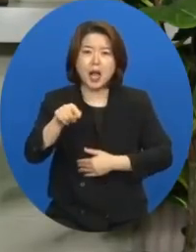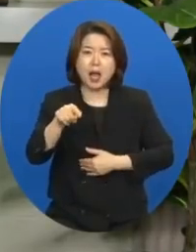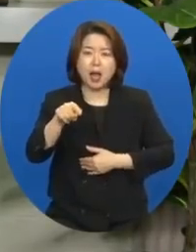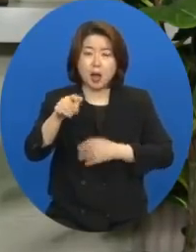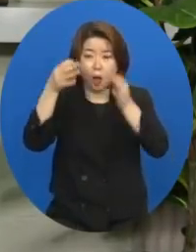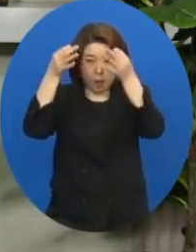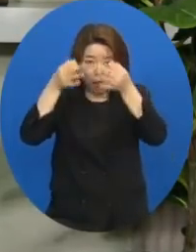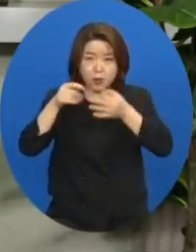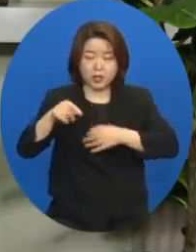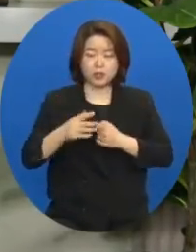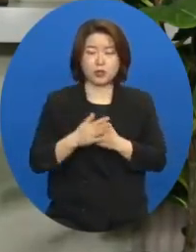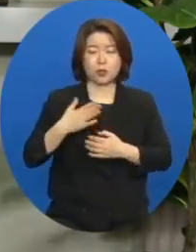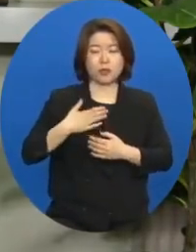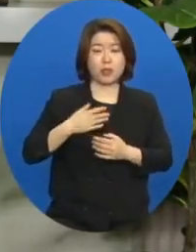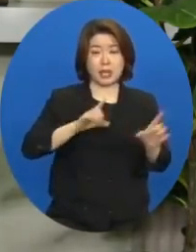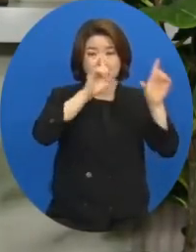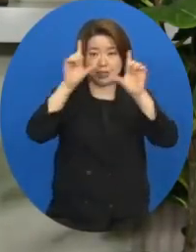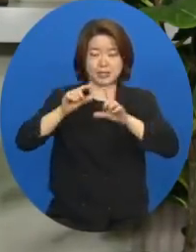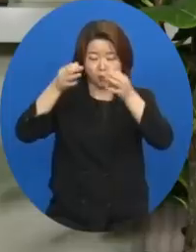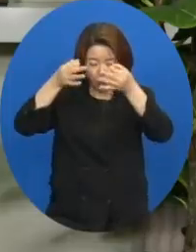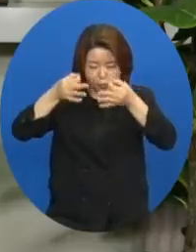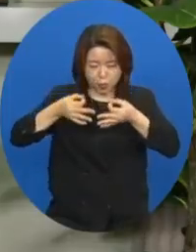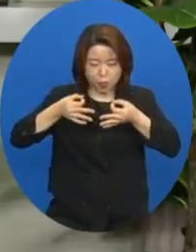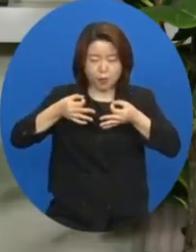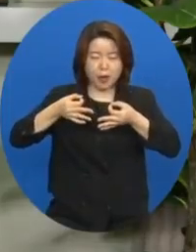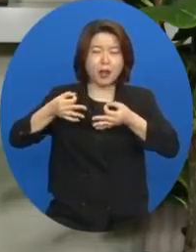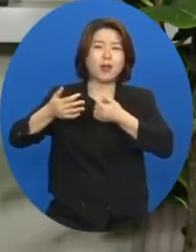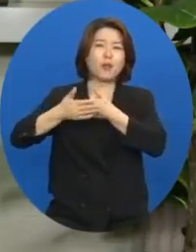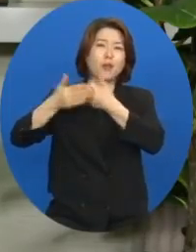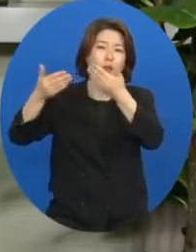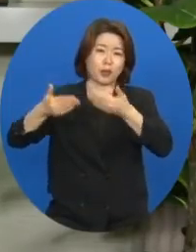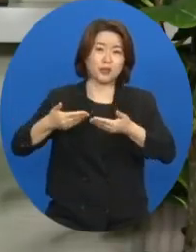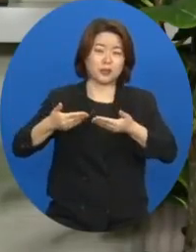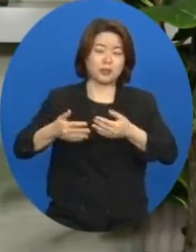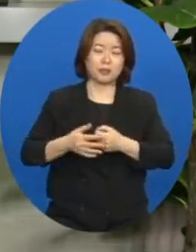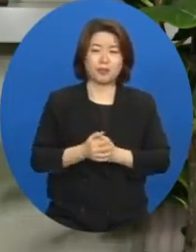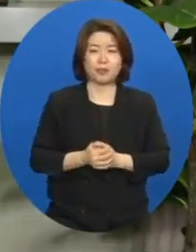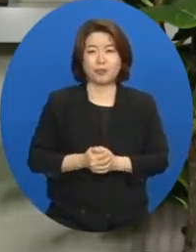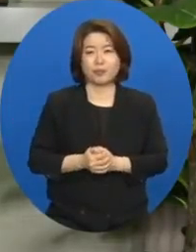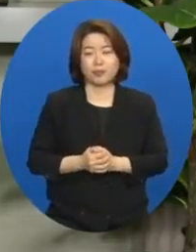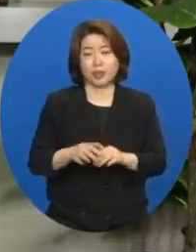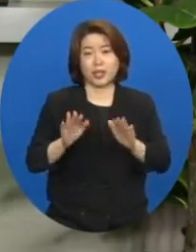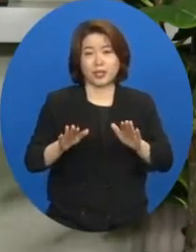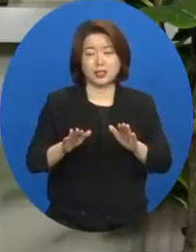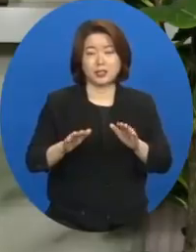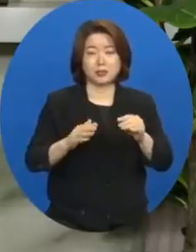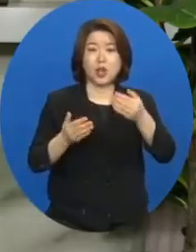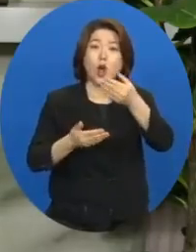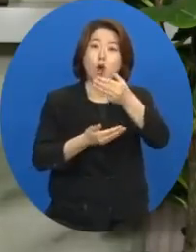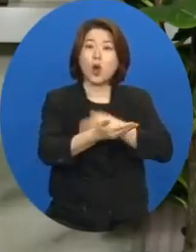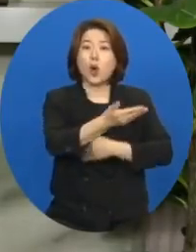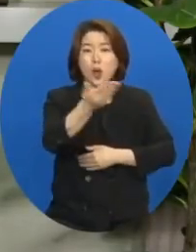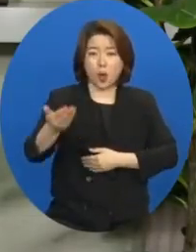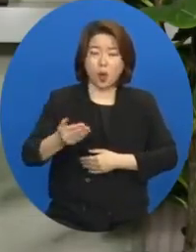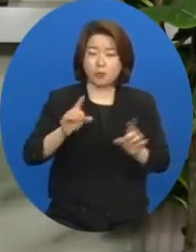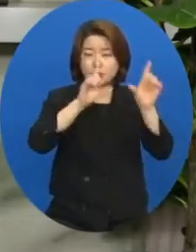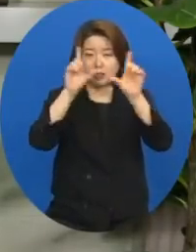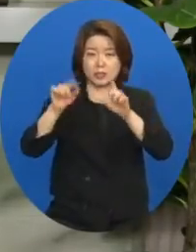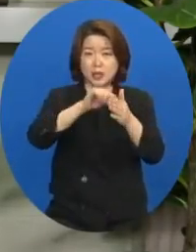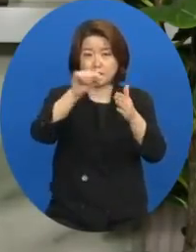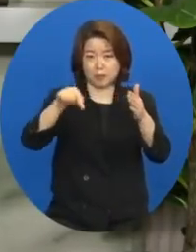우리 삶을 돌아보게 하십니다. 이제 성도 여러분들의 삶 속에